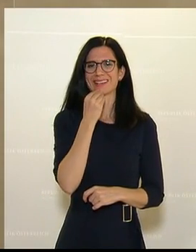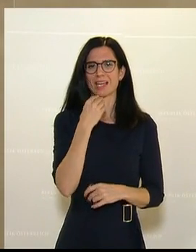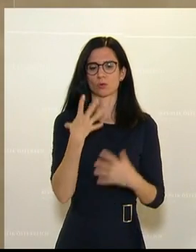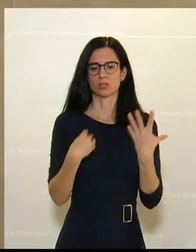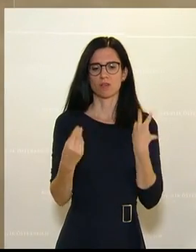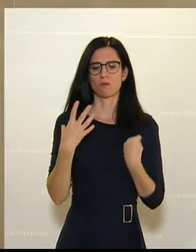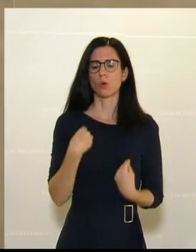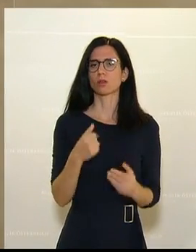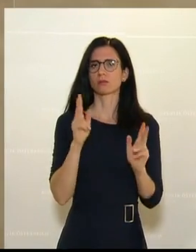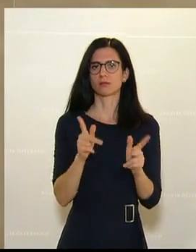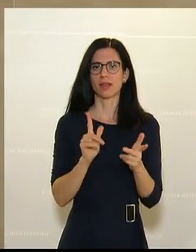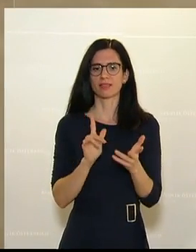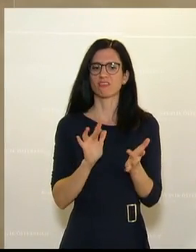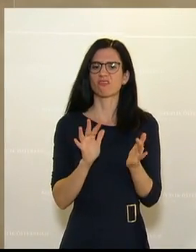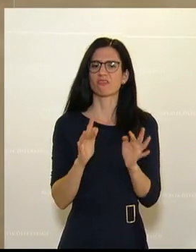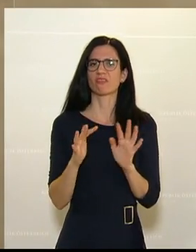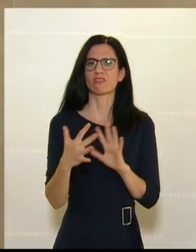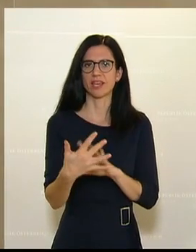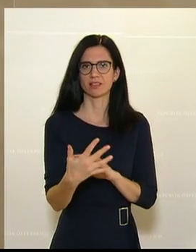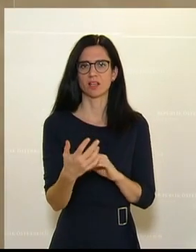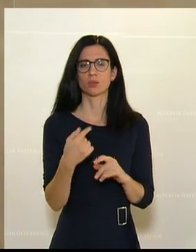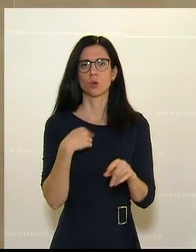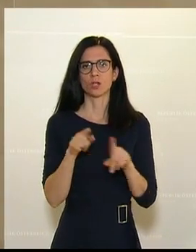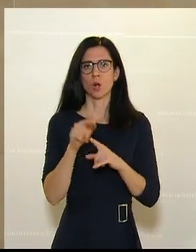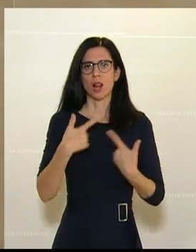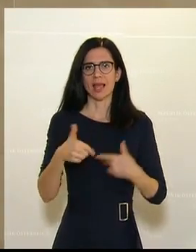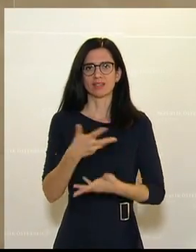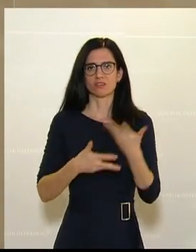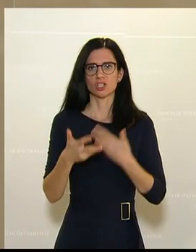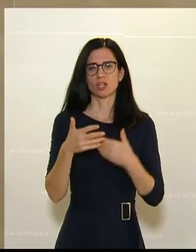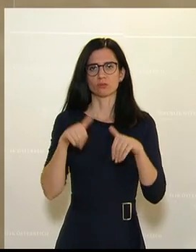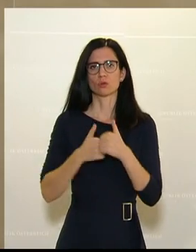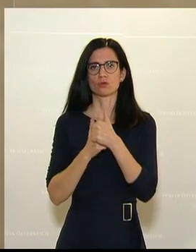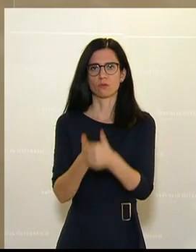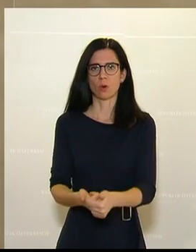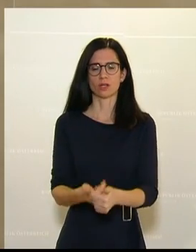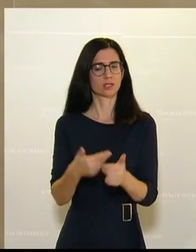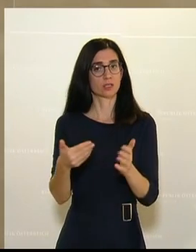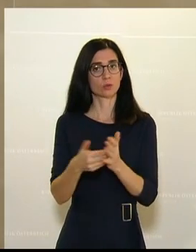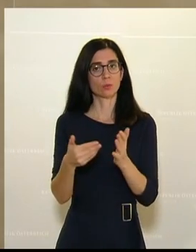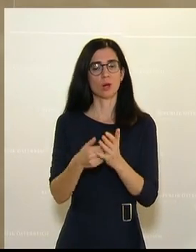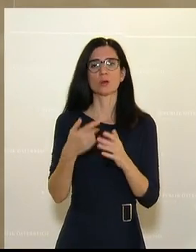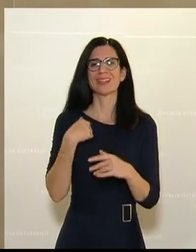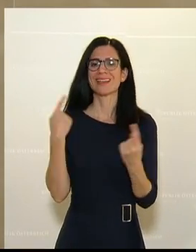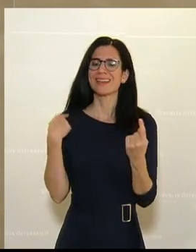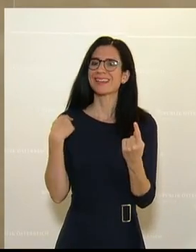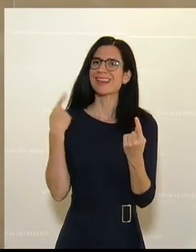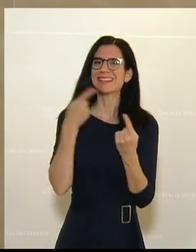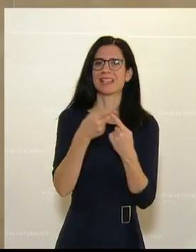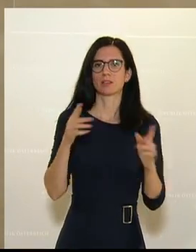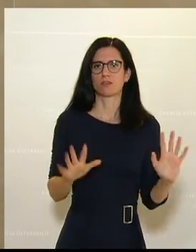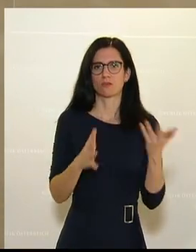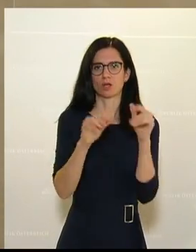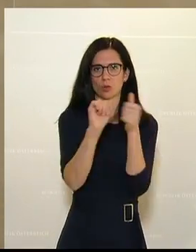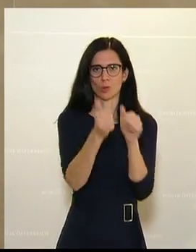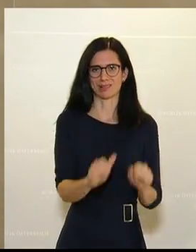Menschen nun einfach auch ändern. Und deshalb muss auch die Landwirtschaft dem folgen können. Dazu braucht es gezielte Förderungen und es